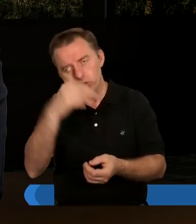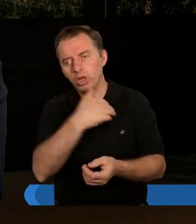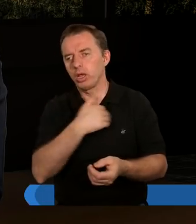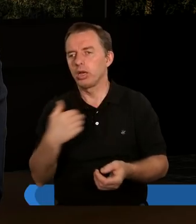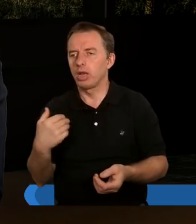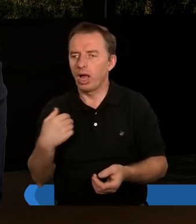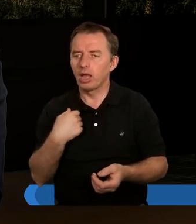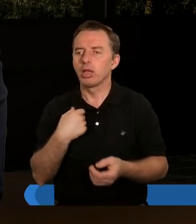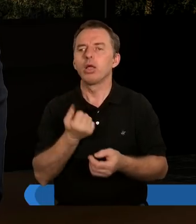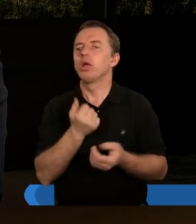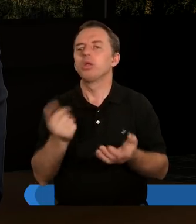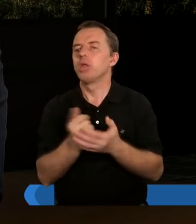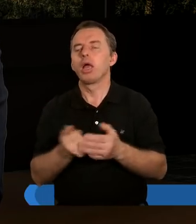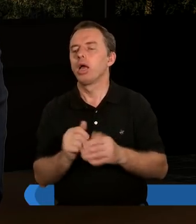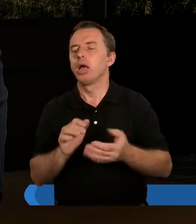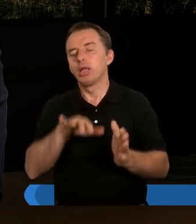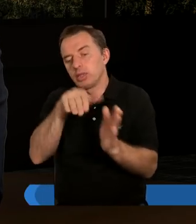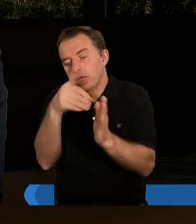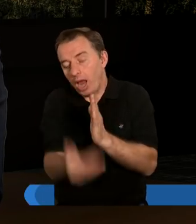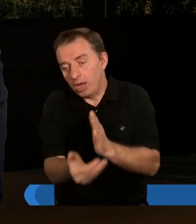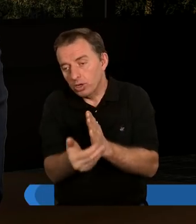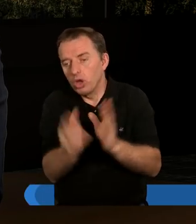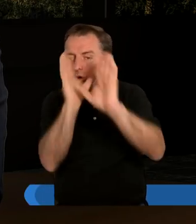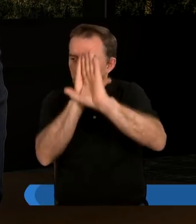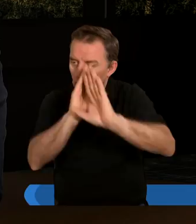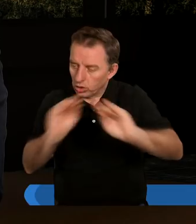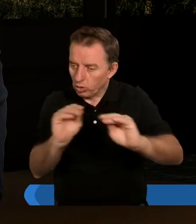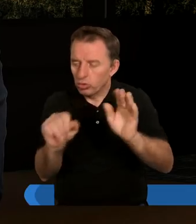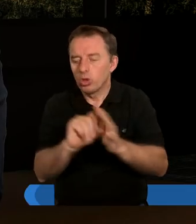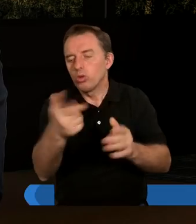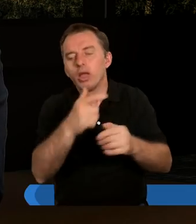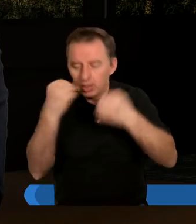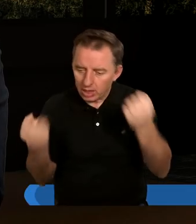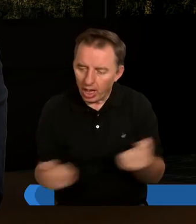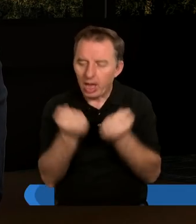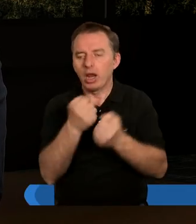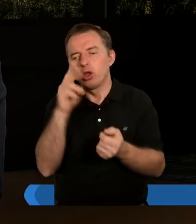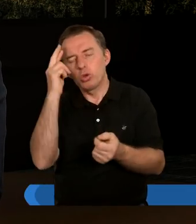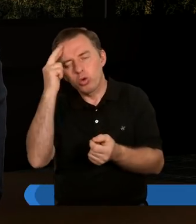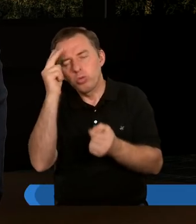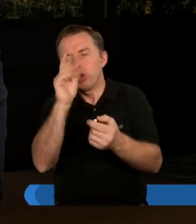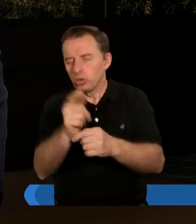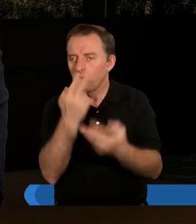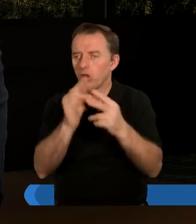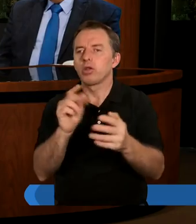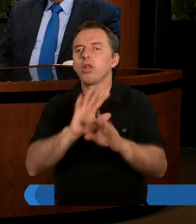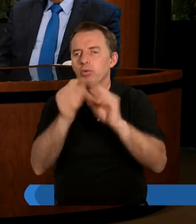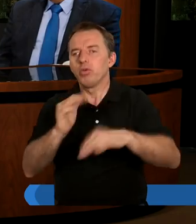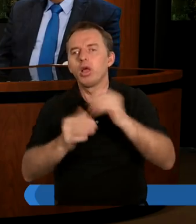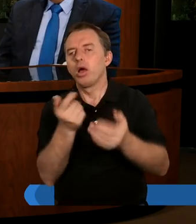właśnie chyba takiego podejścia. Nie trać nigdy szacunku do drugiego człowieka, staraj się o to porozumienie, a Bóg na pewno chętnie pomoże.